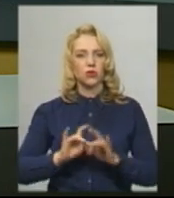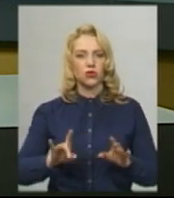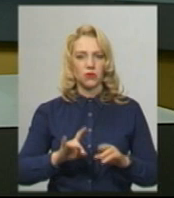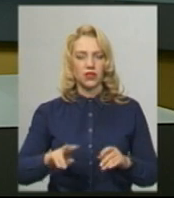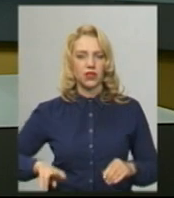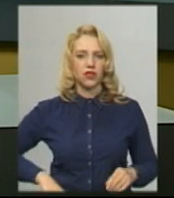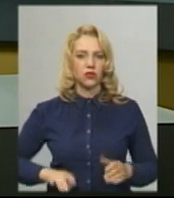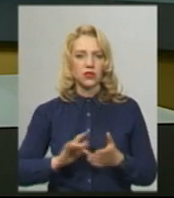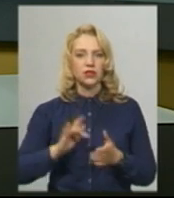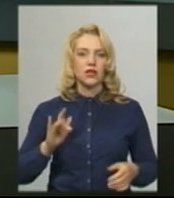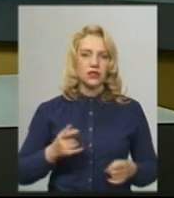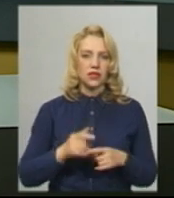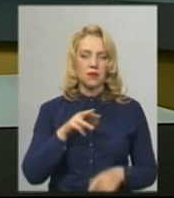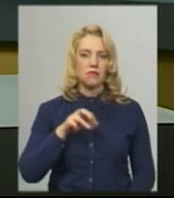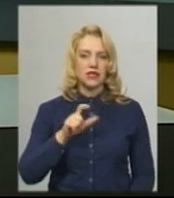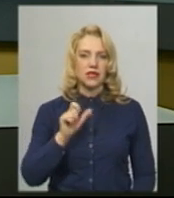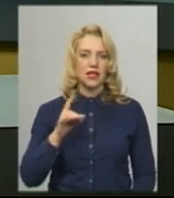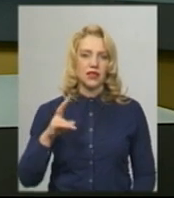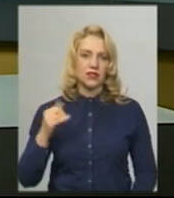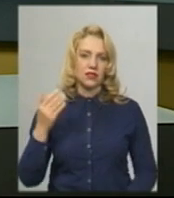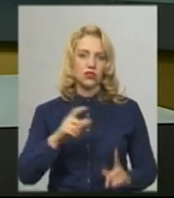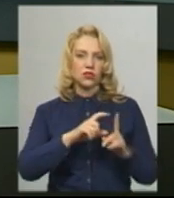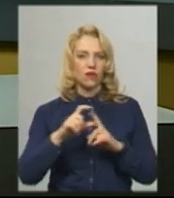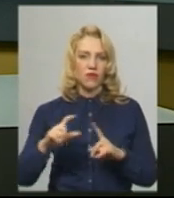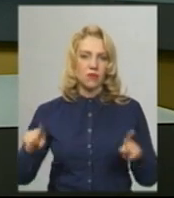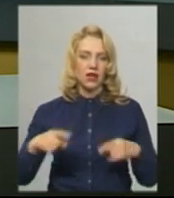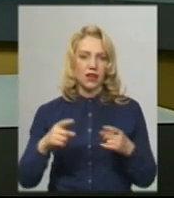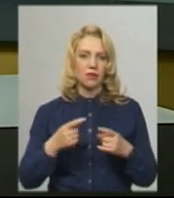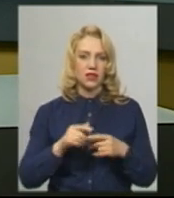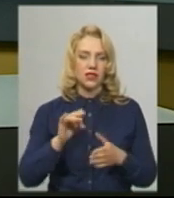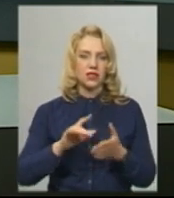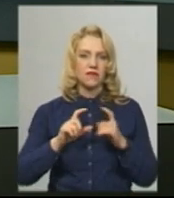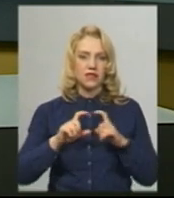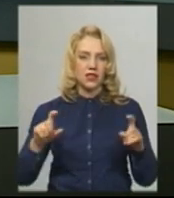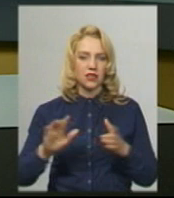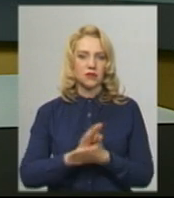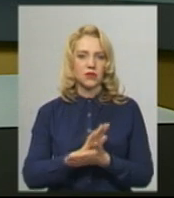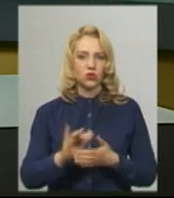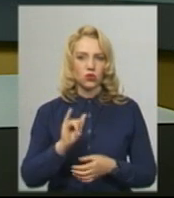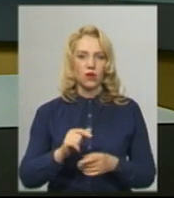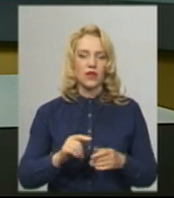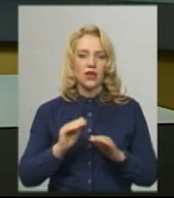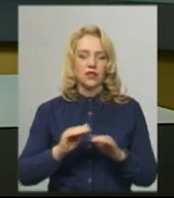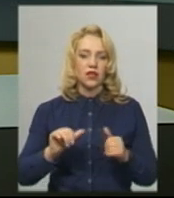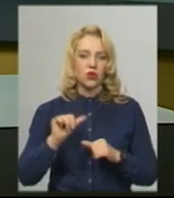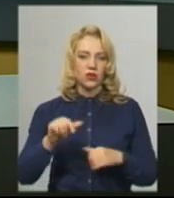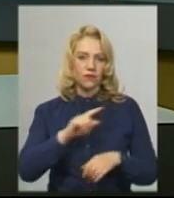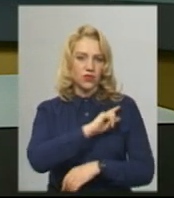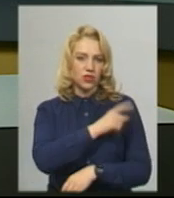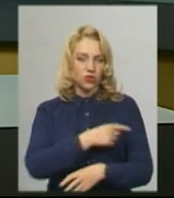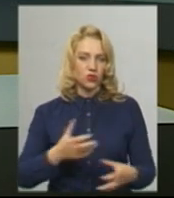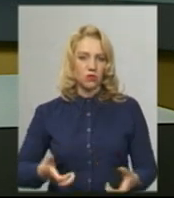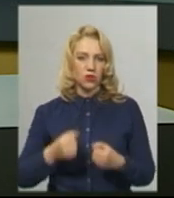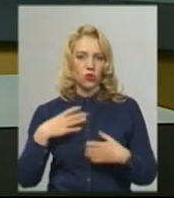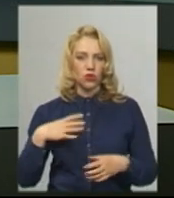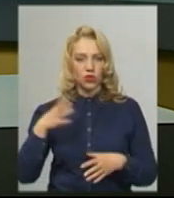директорка центру Інна Мізерна. За її словами, реабілітація у закладі безкоштовна, а дітей, окрім фізичної підтримки, очікує